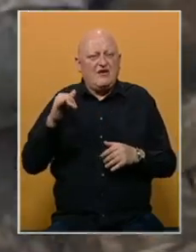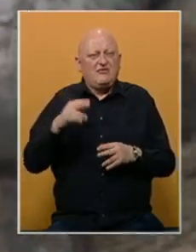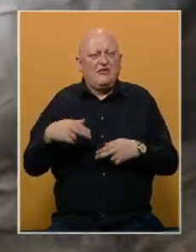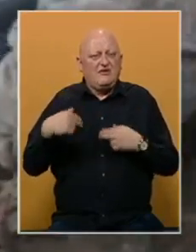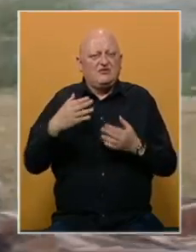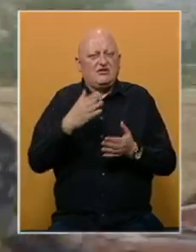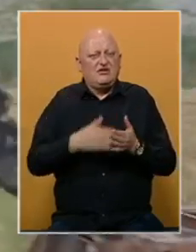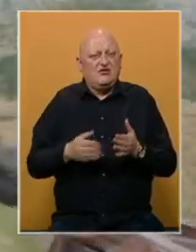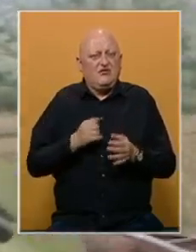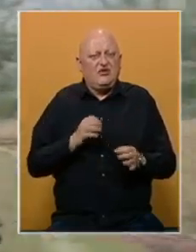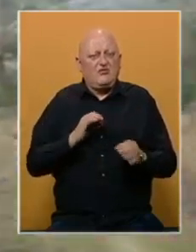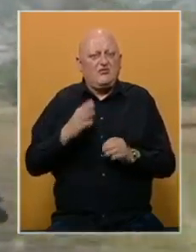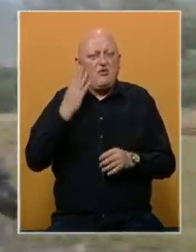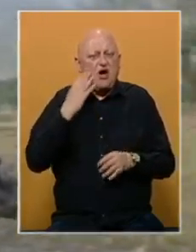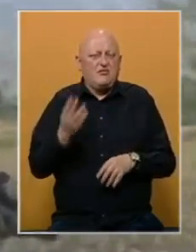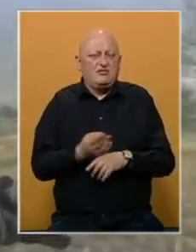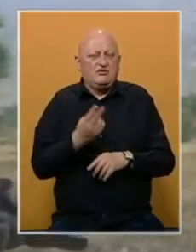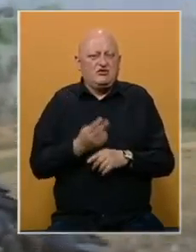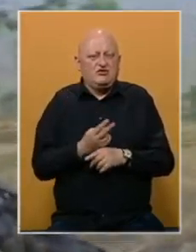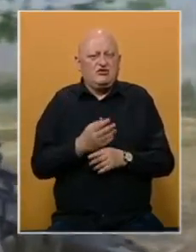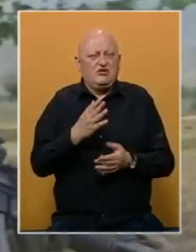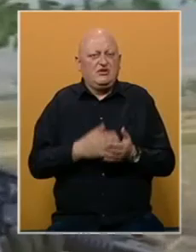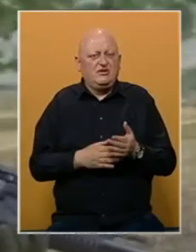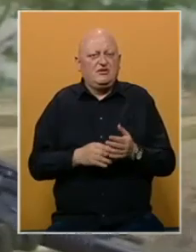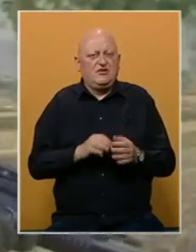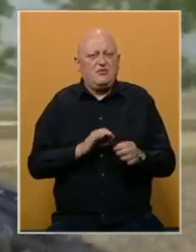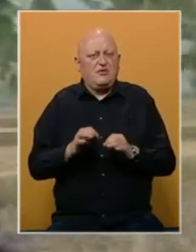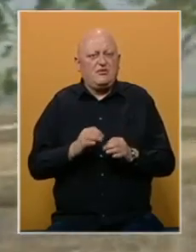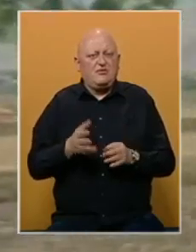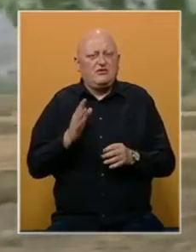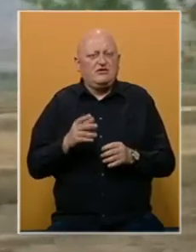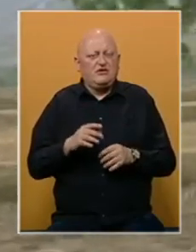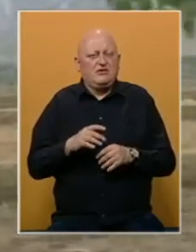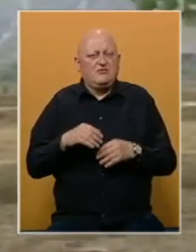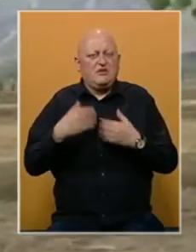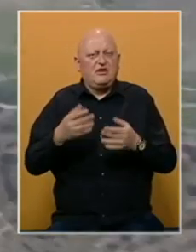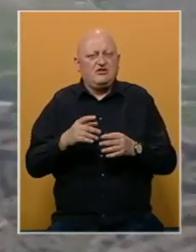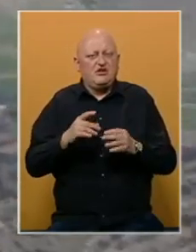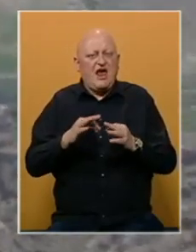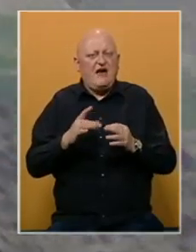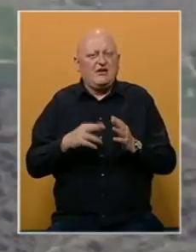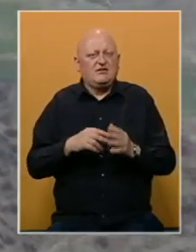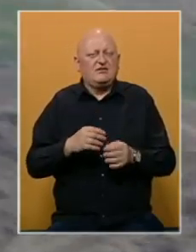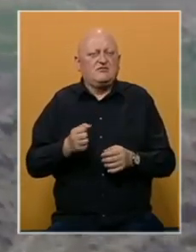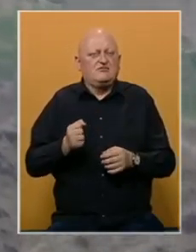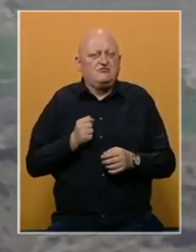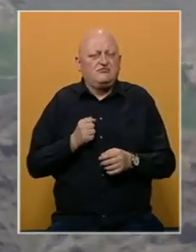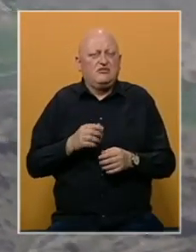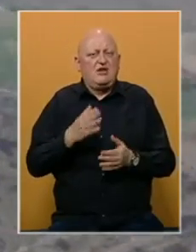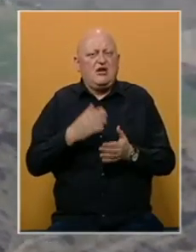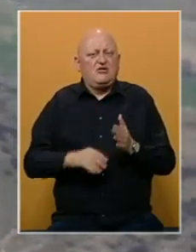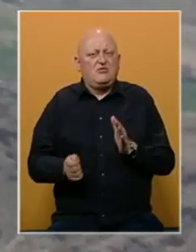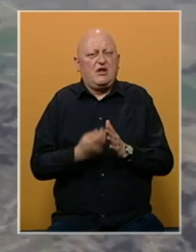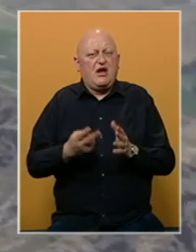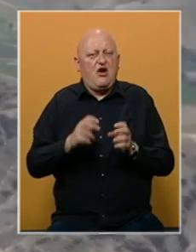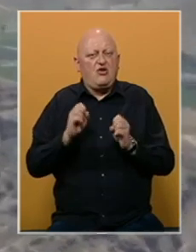avionima vraćala dio vojne opreme u Sjedinjene države. Dio opreme predat će afganistanskim sigurnostnim snagama, a dio će prodati